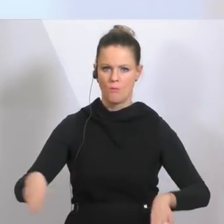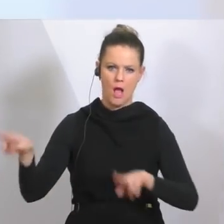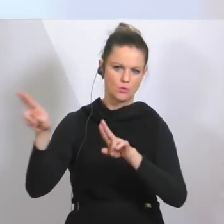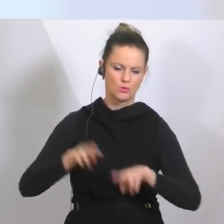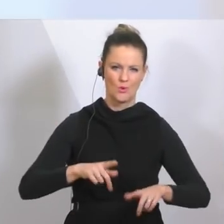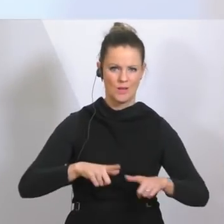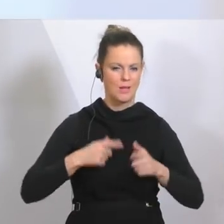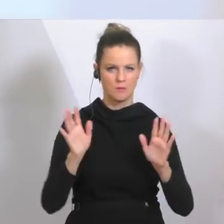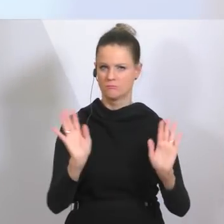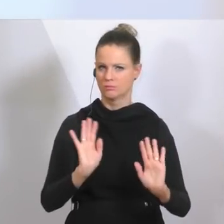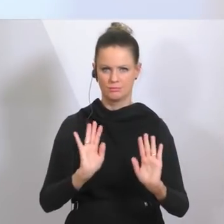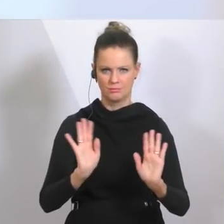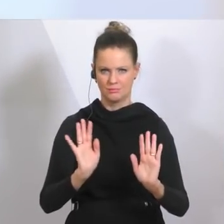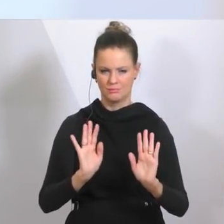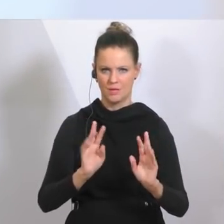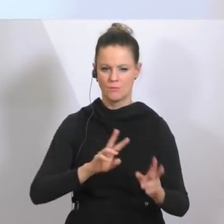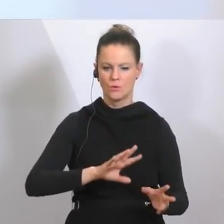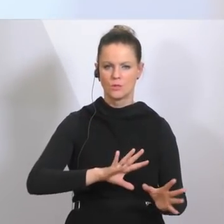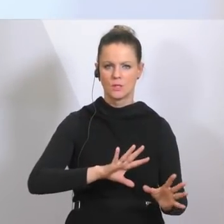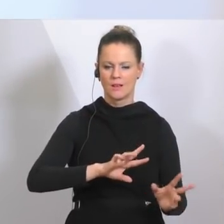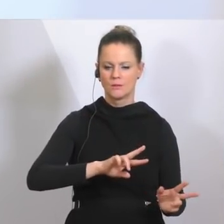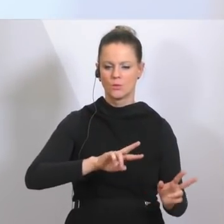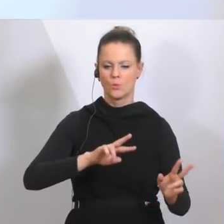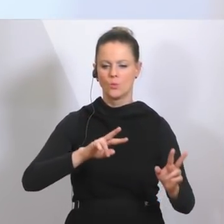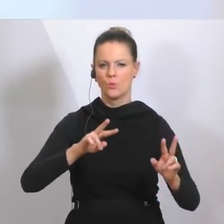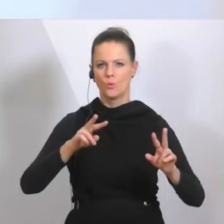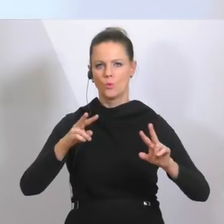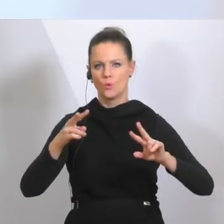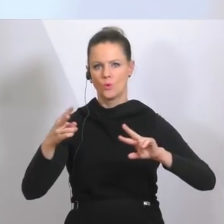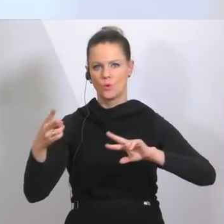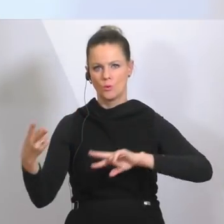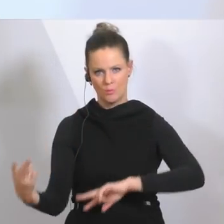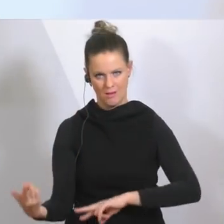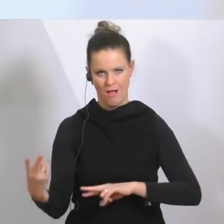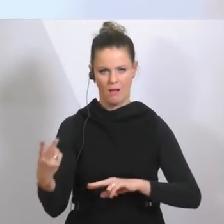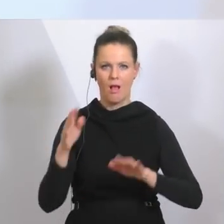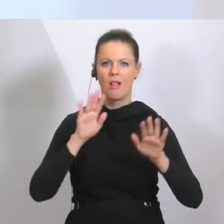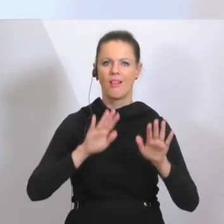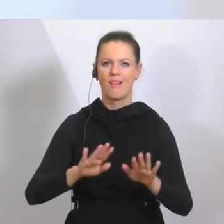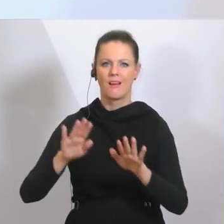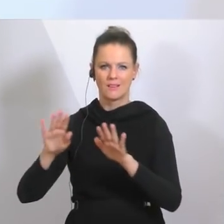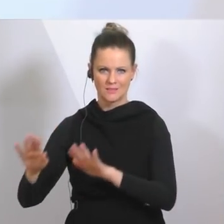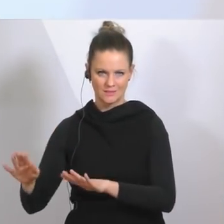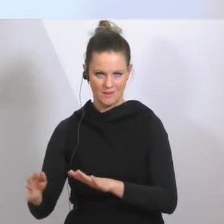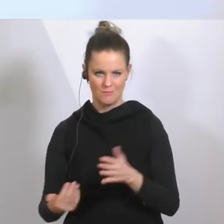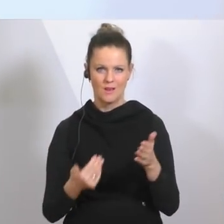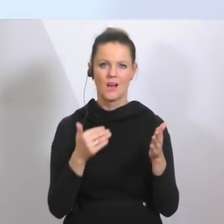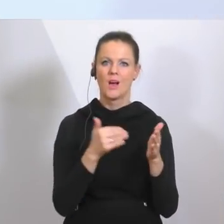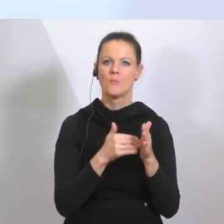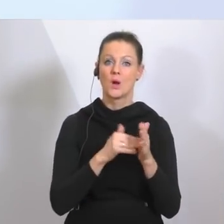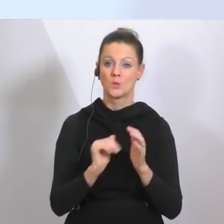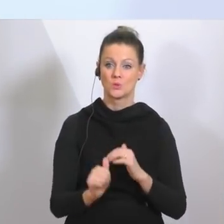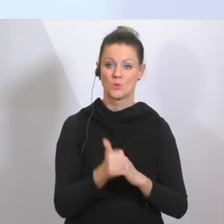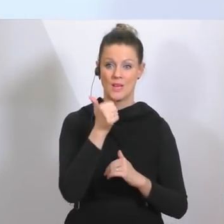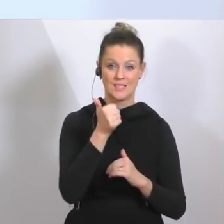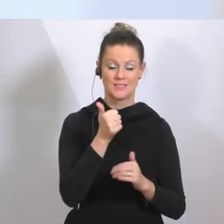gleitenden Übergang machen müssen, sobald diese Ziele erreicht sind. Das Wichtige ist, dass sie sich stabilisieren, dass das Wachstum